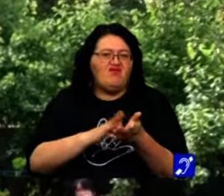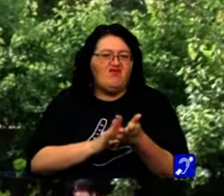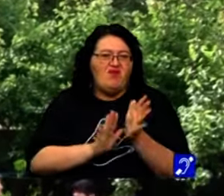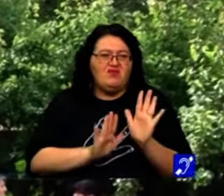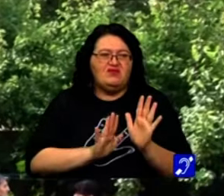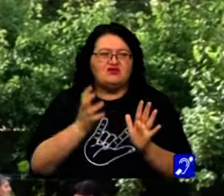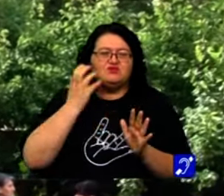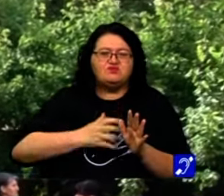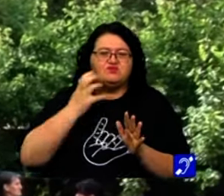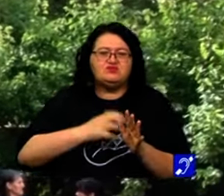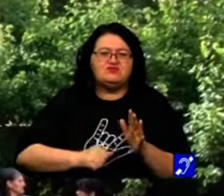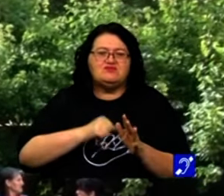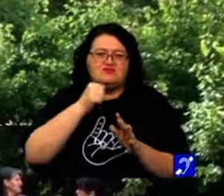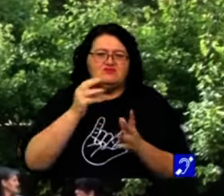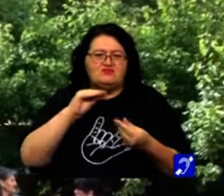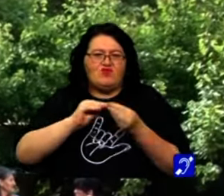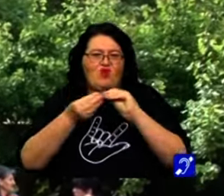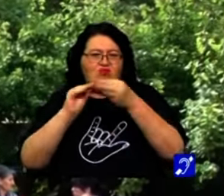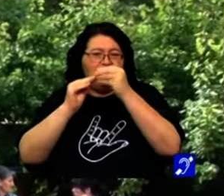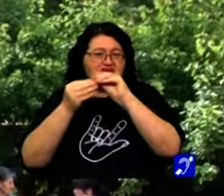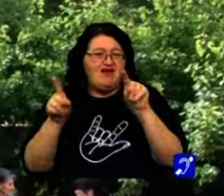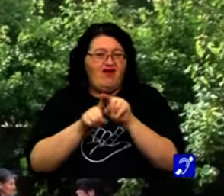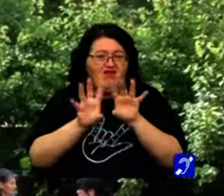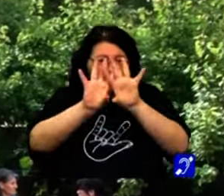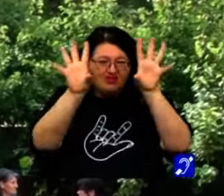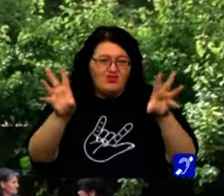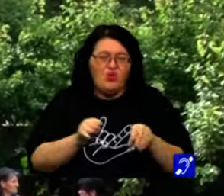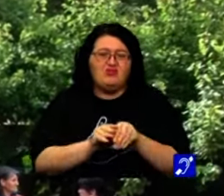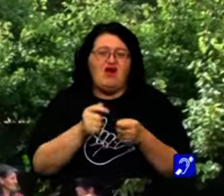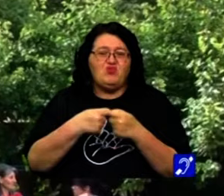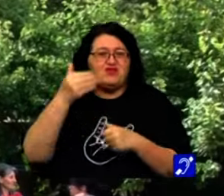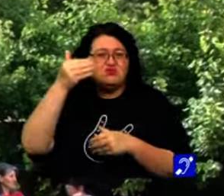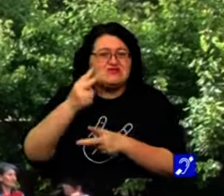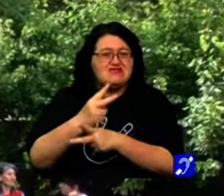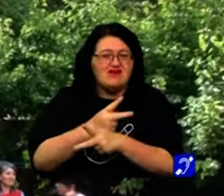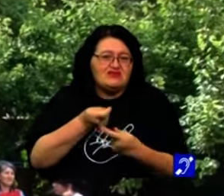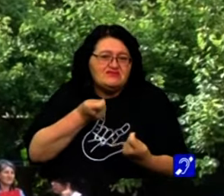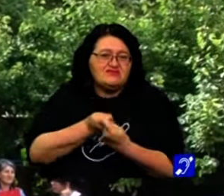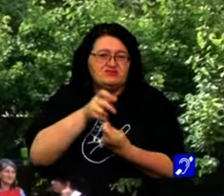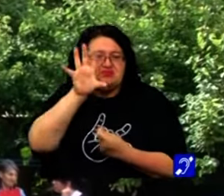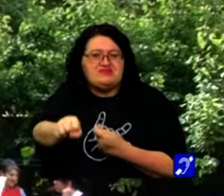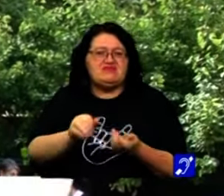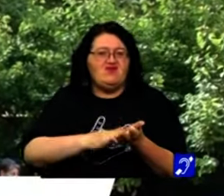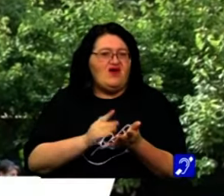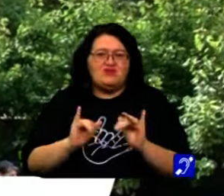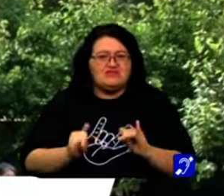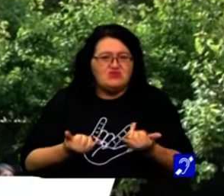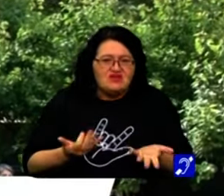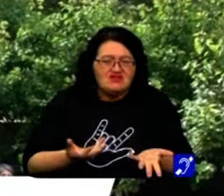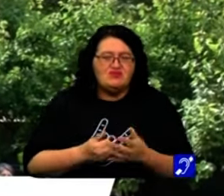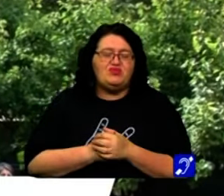fapte complexe trebuie prinsă într-o menghină de toate instituțiile statului, pentru că aceste fapte să nu se mai petreacă.